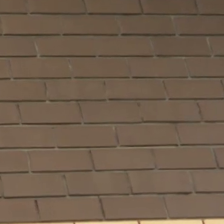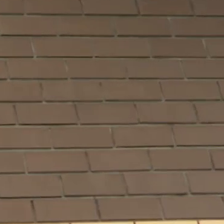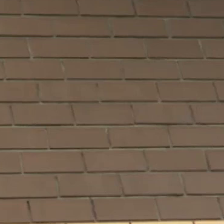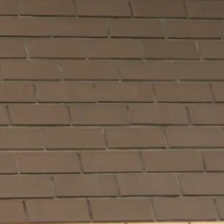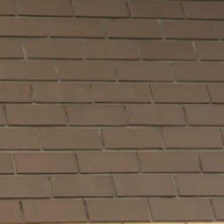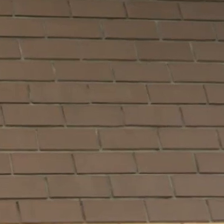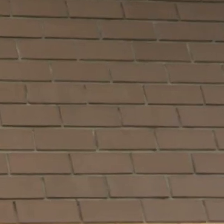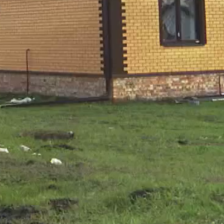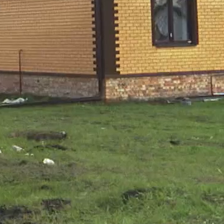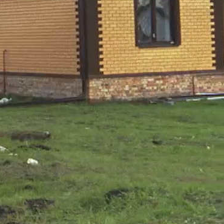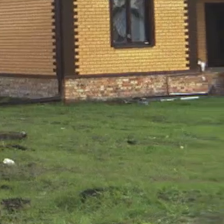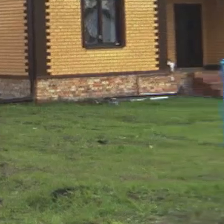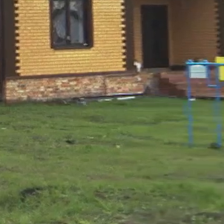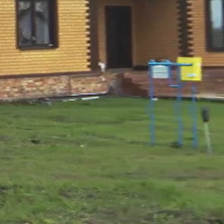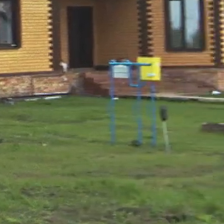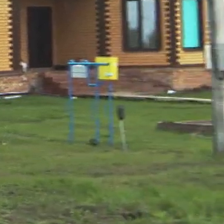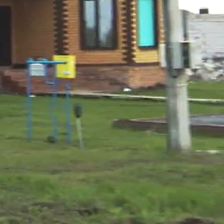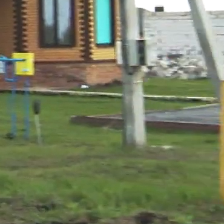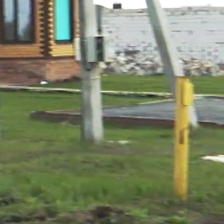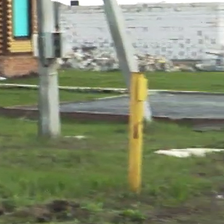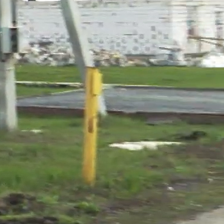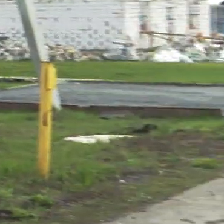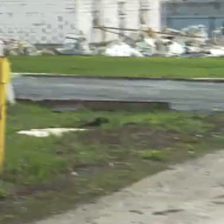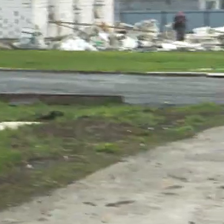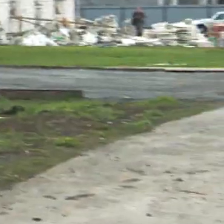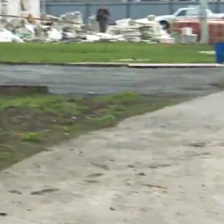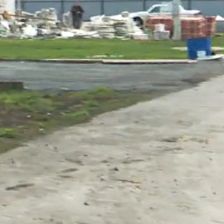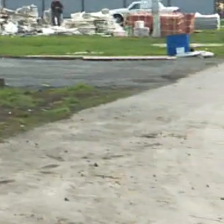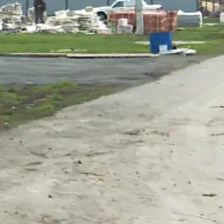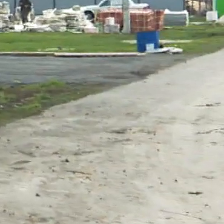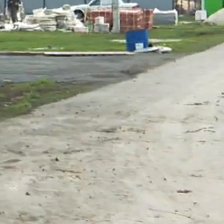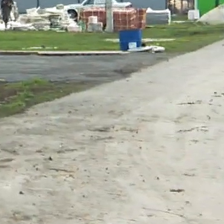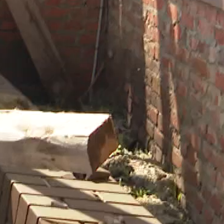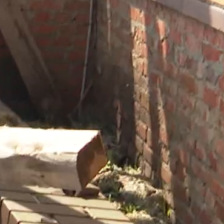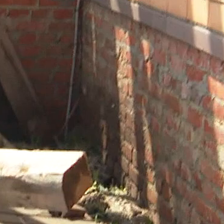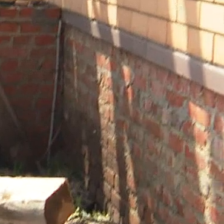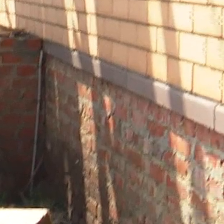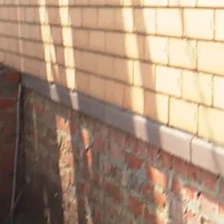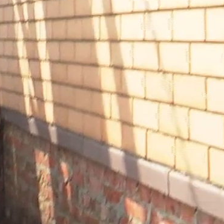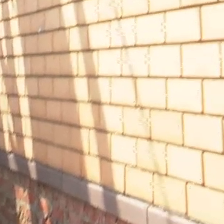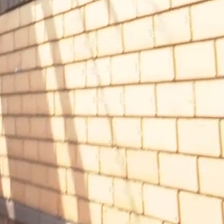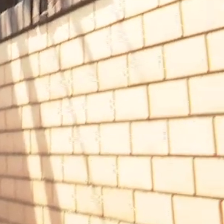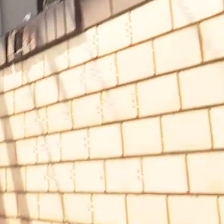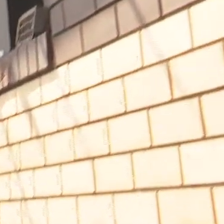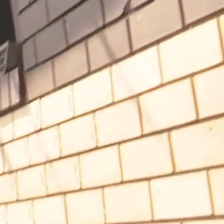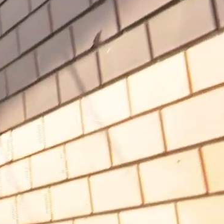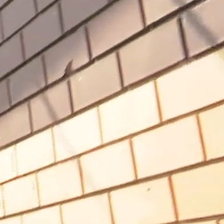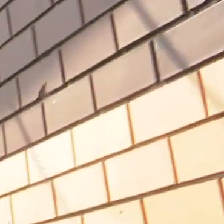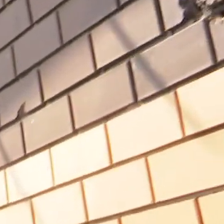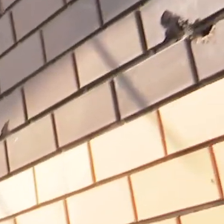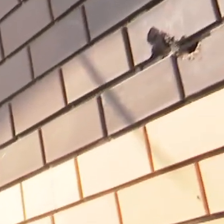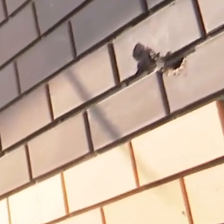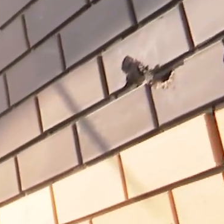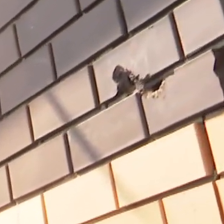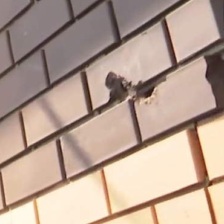Срок действия договора начинается со дня подписания. Исключение территории, где введен режим ЧАЭС. В этом случае документ вступит в силу после